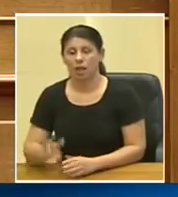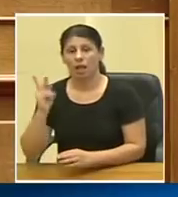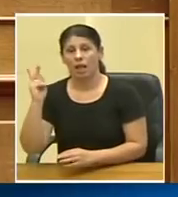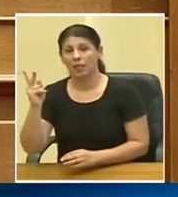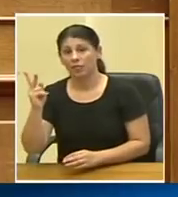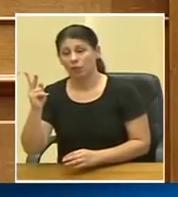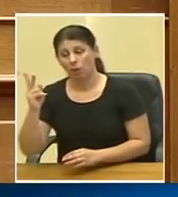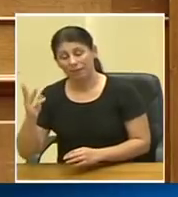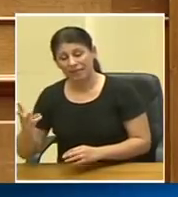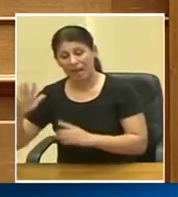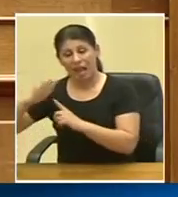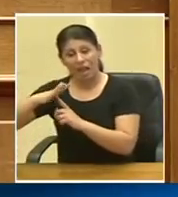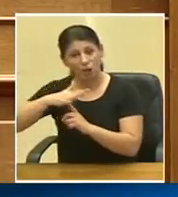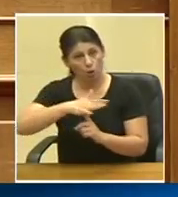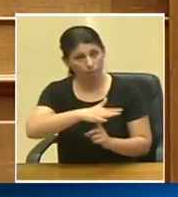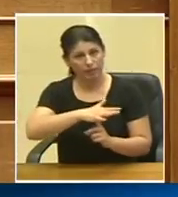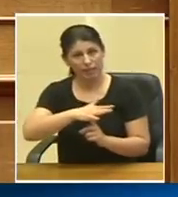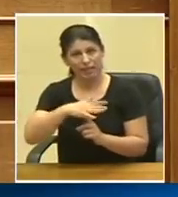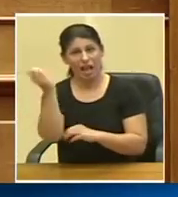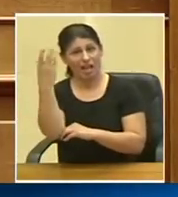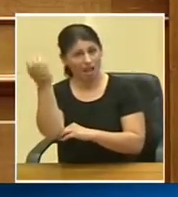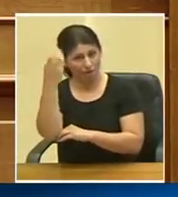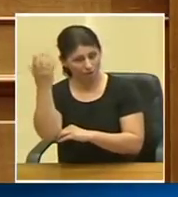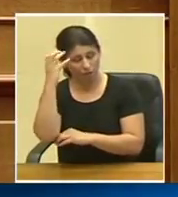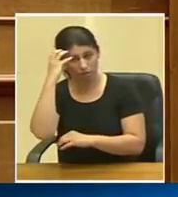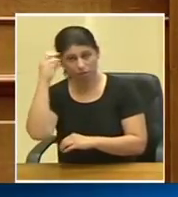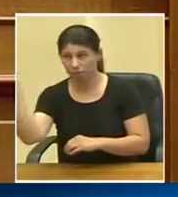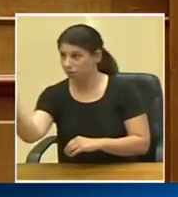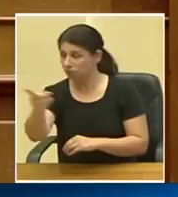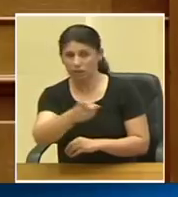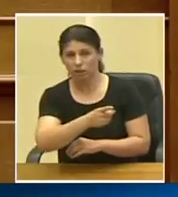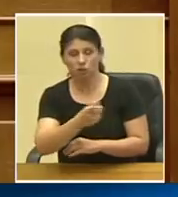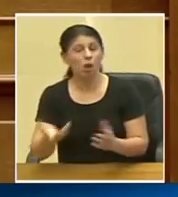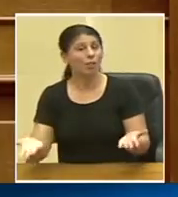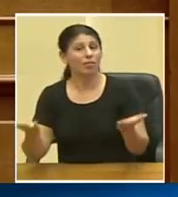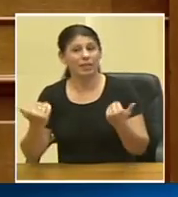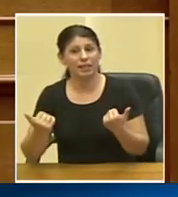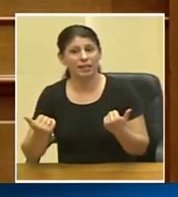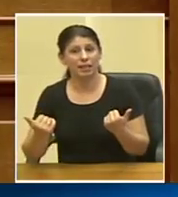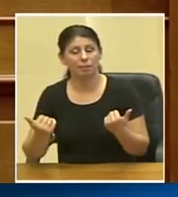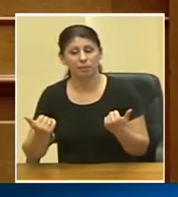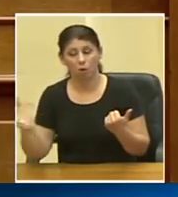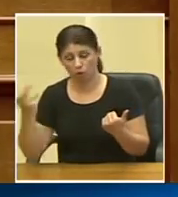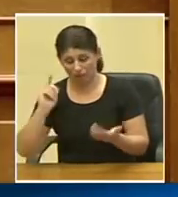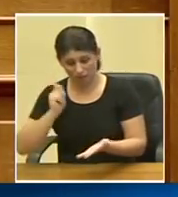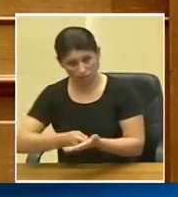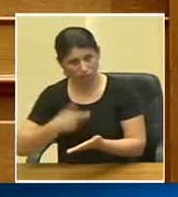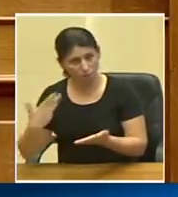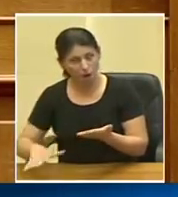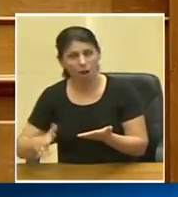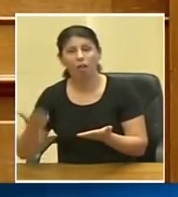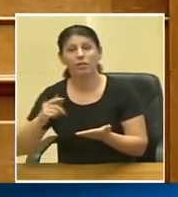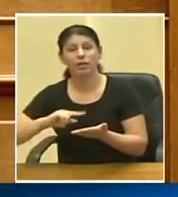από τα τρία ελικόπτερα του ΕΚΑΒ, για τα οποία θυμίζω δεν είχαμε, όταν αγοράστηκαν, δεν